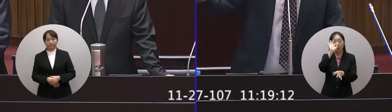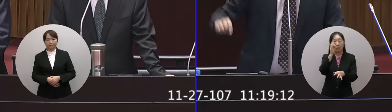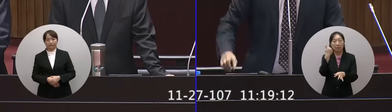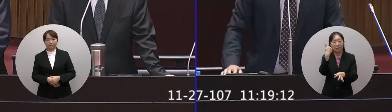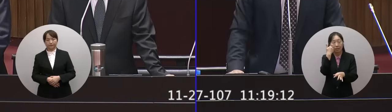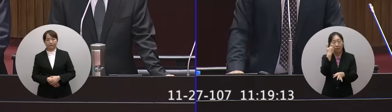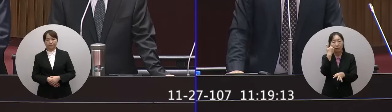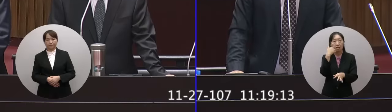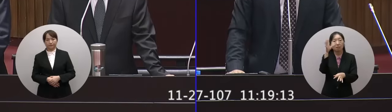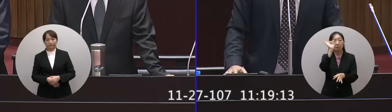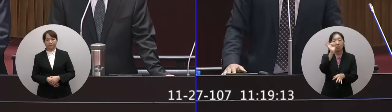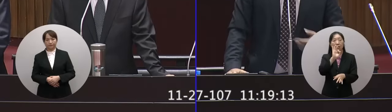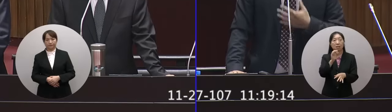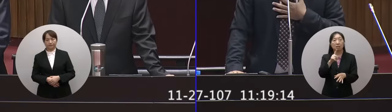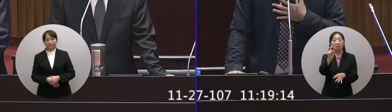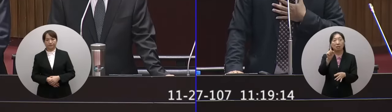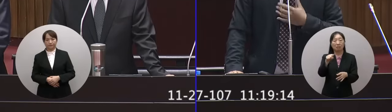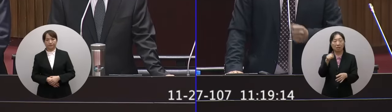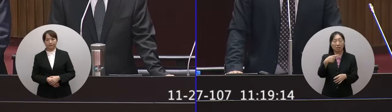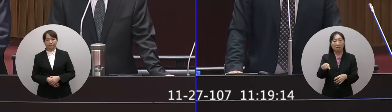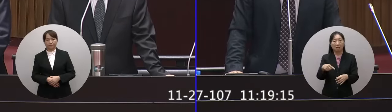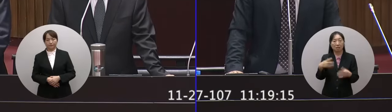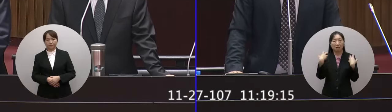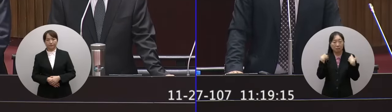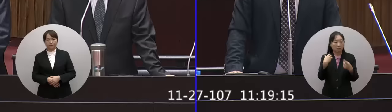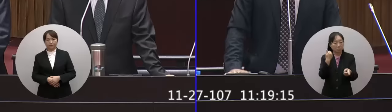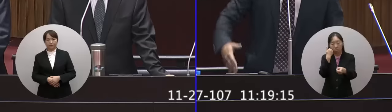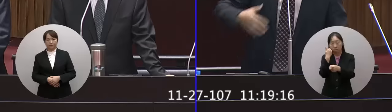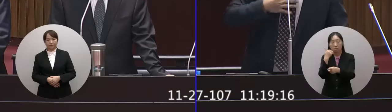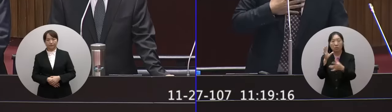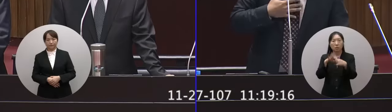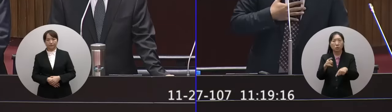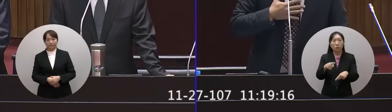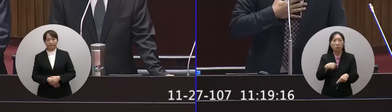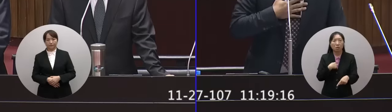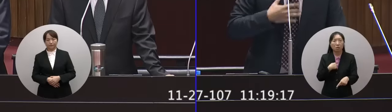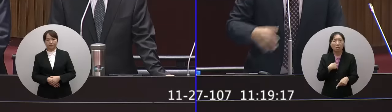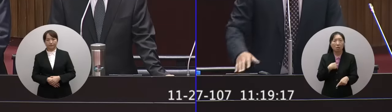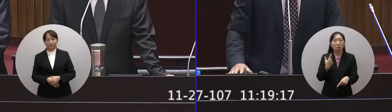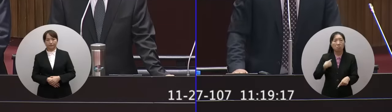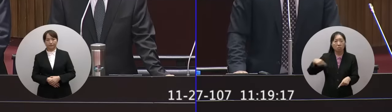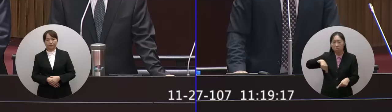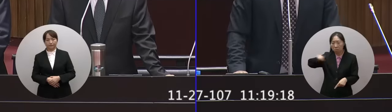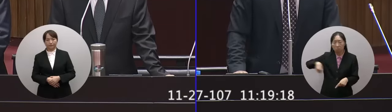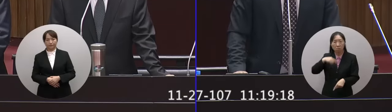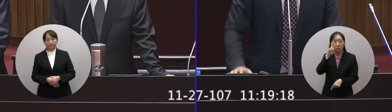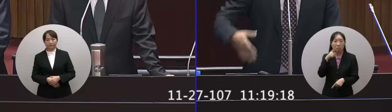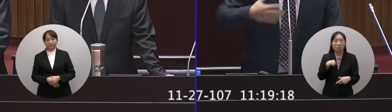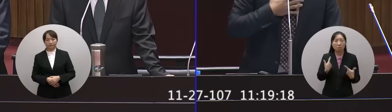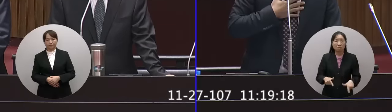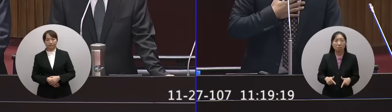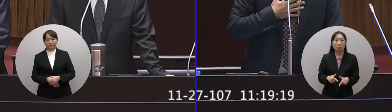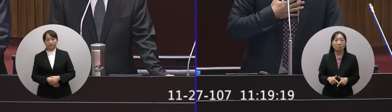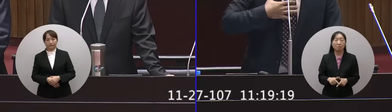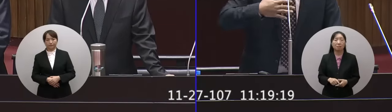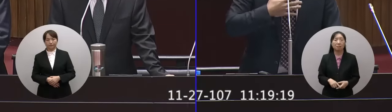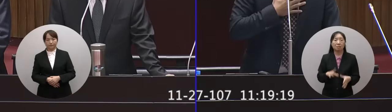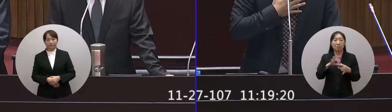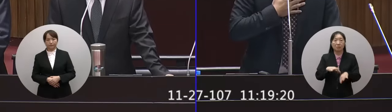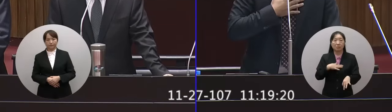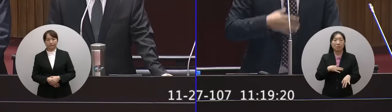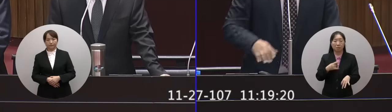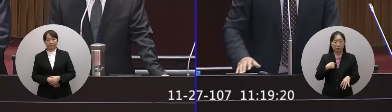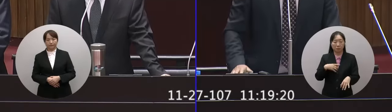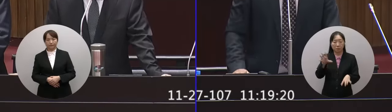扛這個責任吹哨者很難過說不是我們同任的錯今天因為他